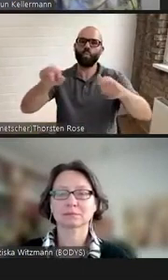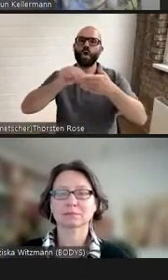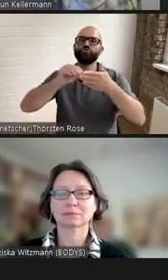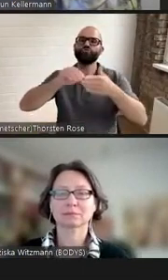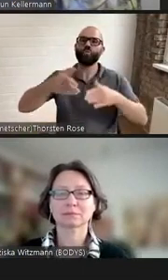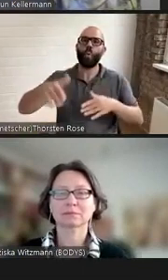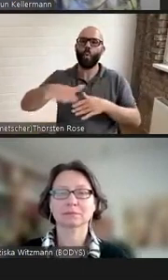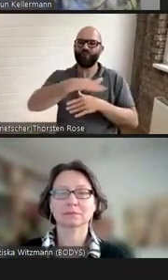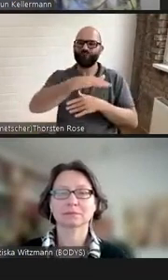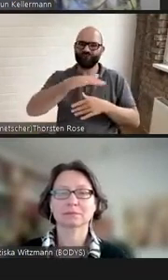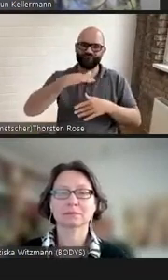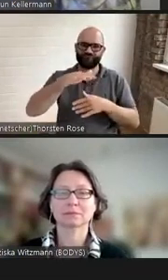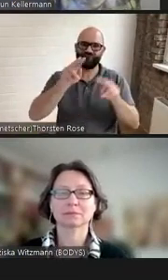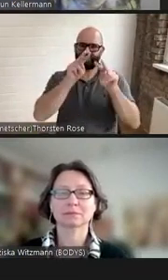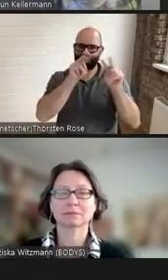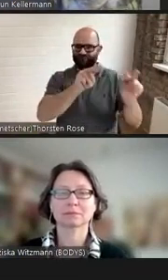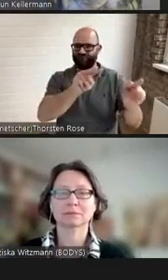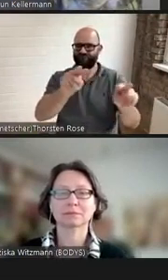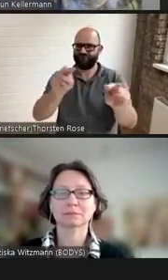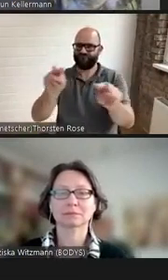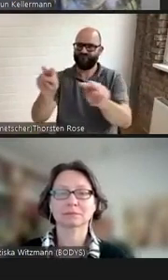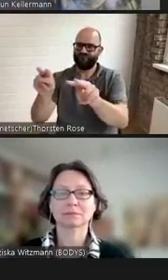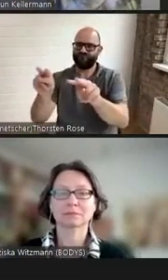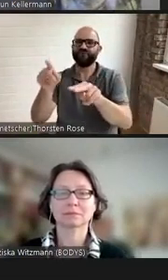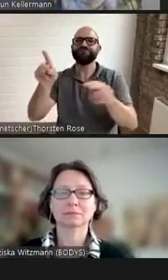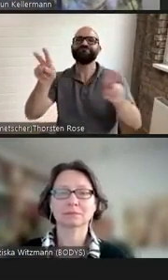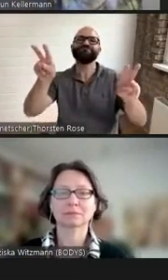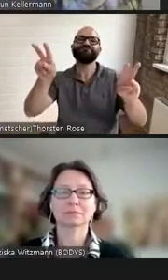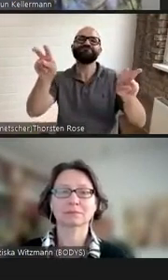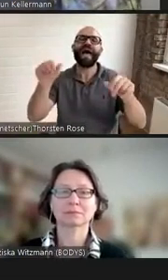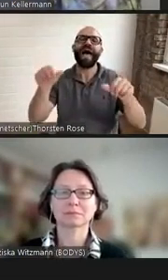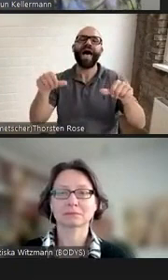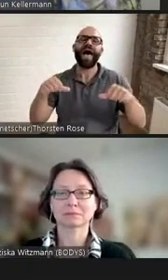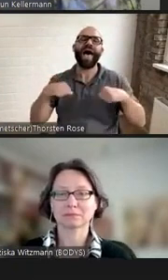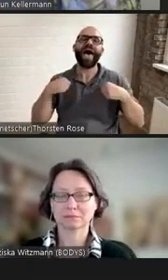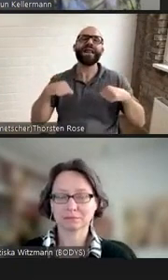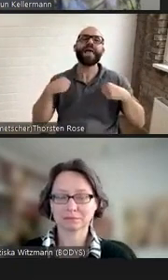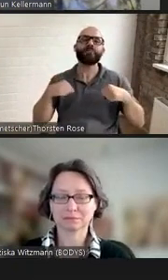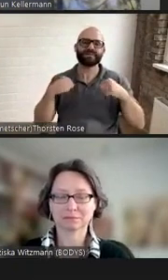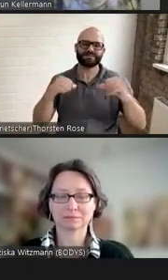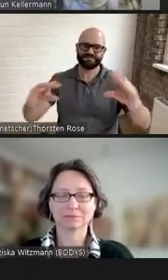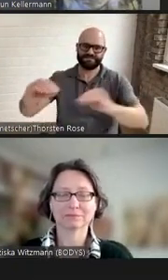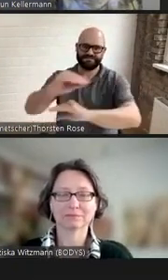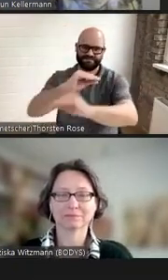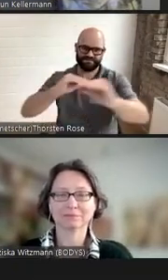oft von gewissen Erlebnissen sprechen hörte.